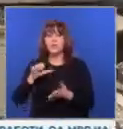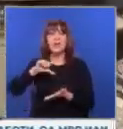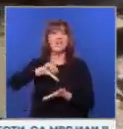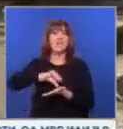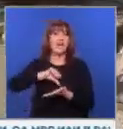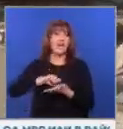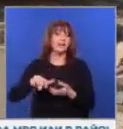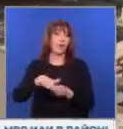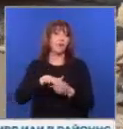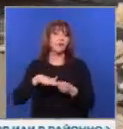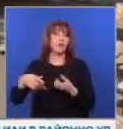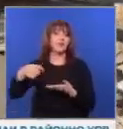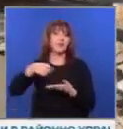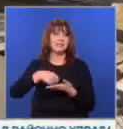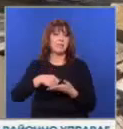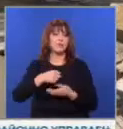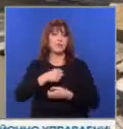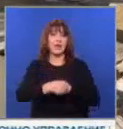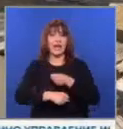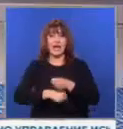Основният спонсор на Хизбола.